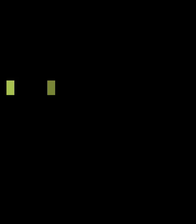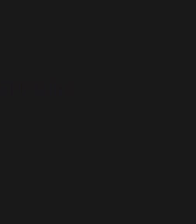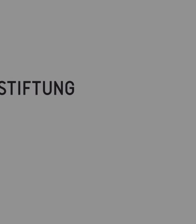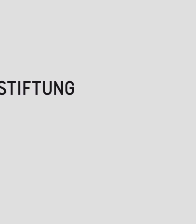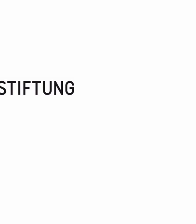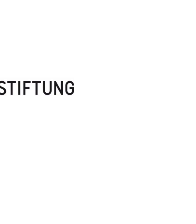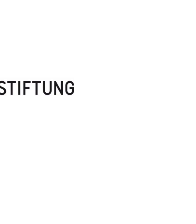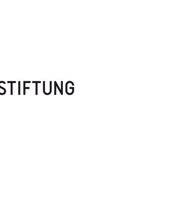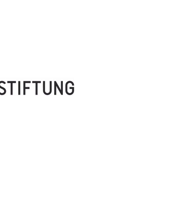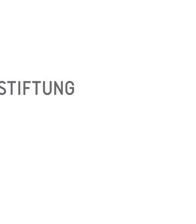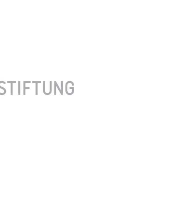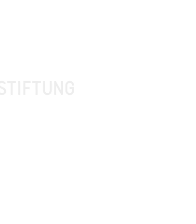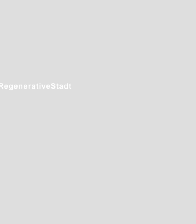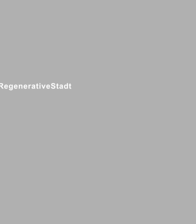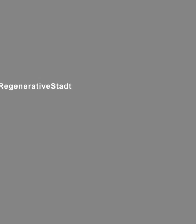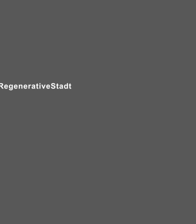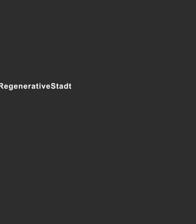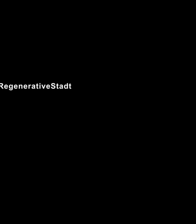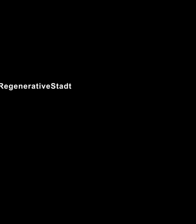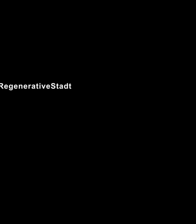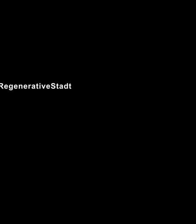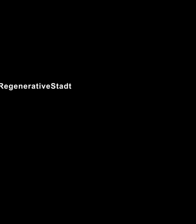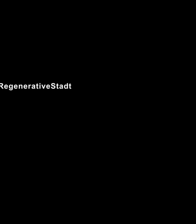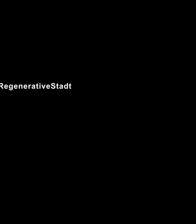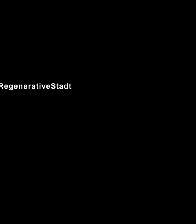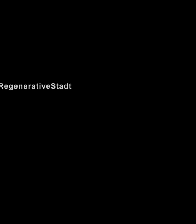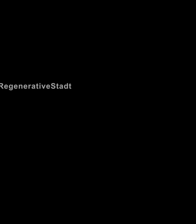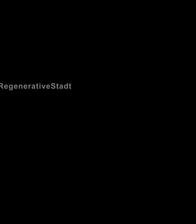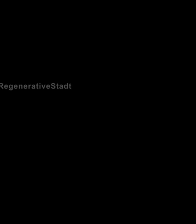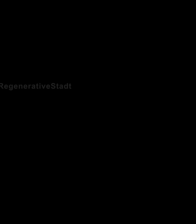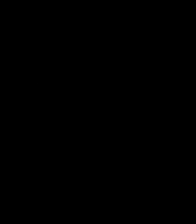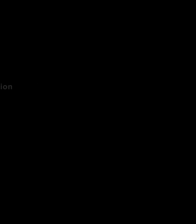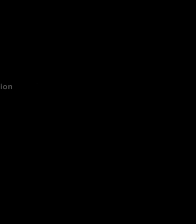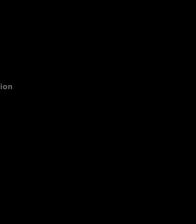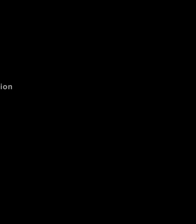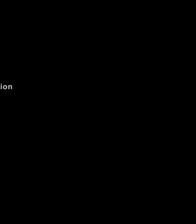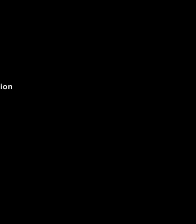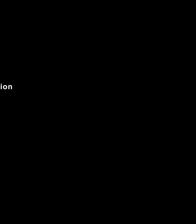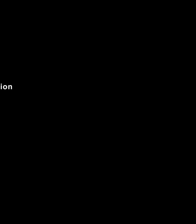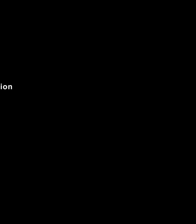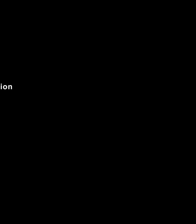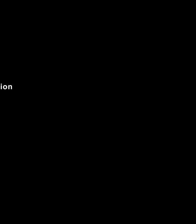Untertitelung Auf Untertitelung des ZDF für